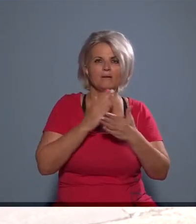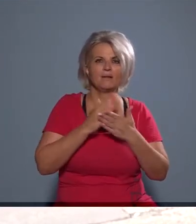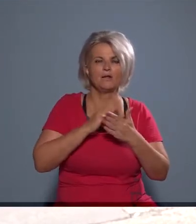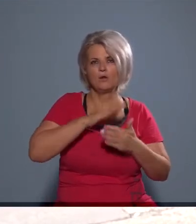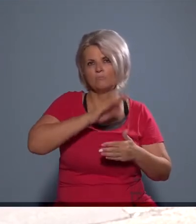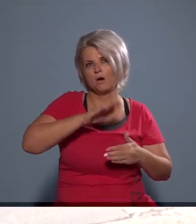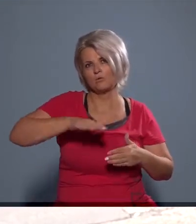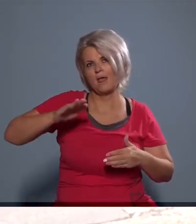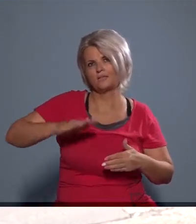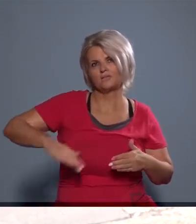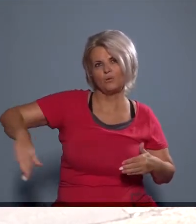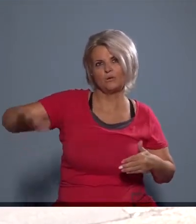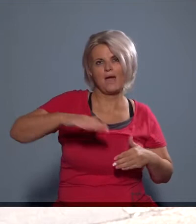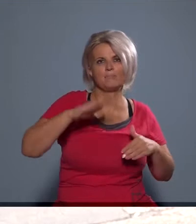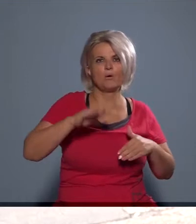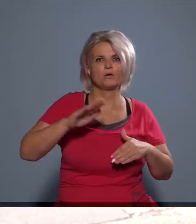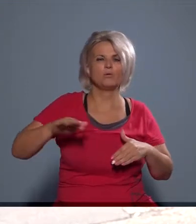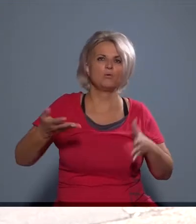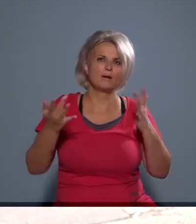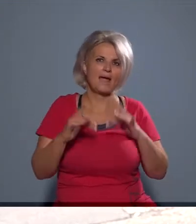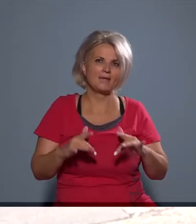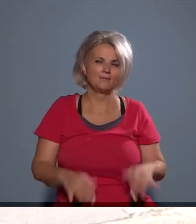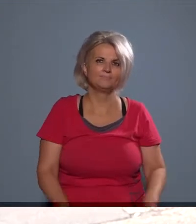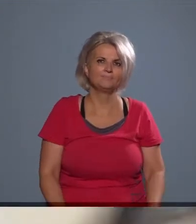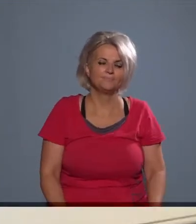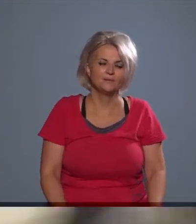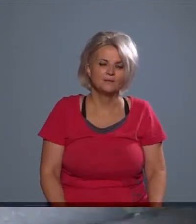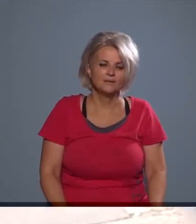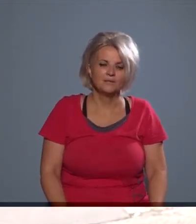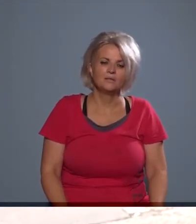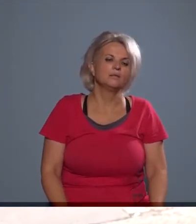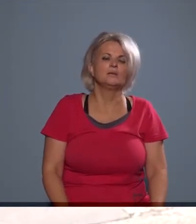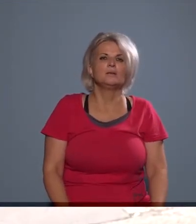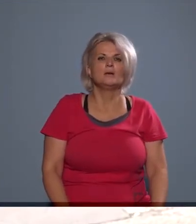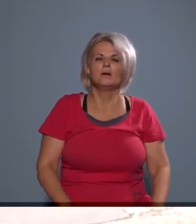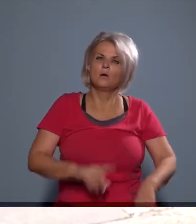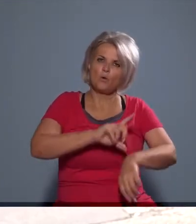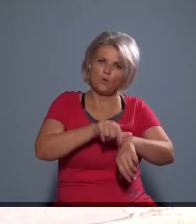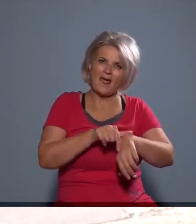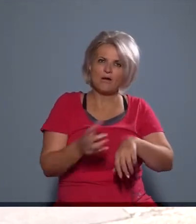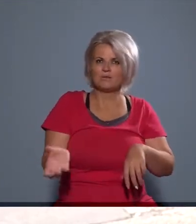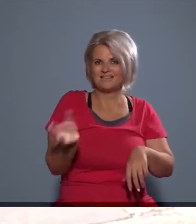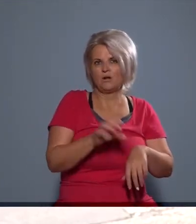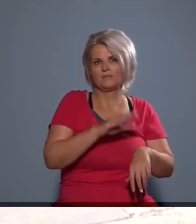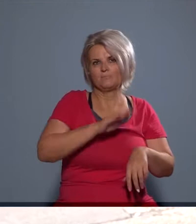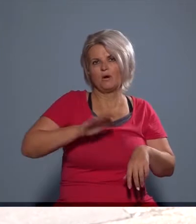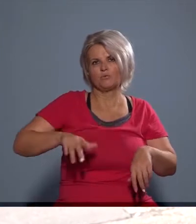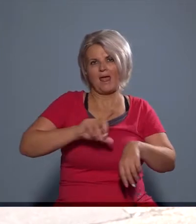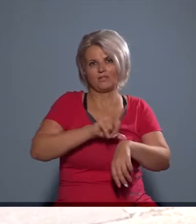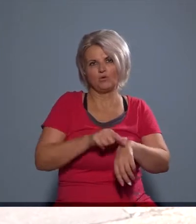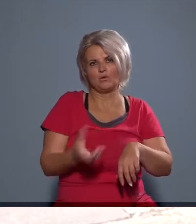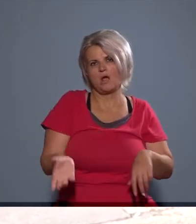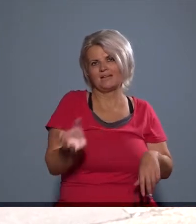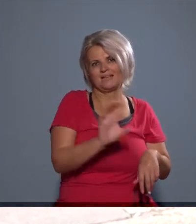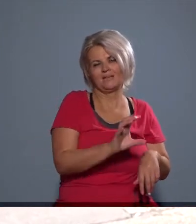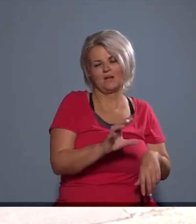a parkolási zónát, parkolóhelyek, parkolási díjfizető órák, stb. elhelyezésével, és